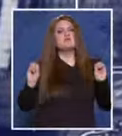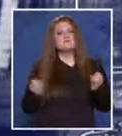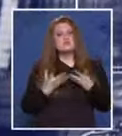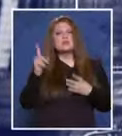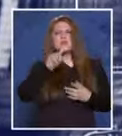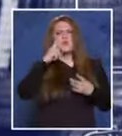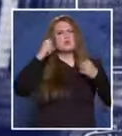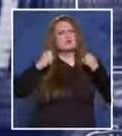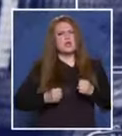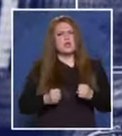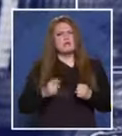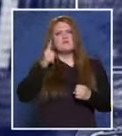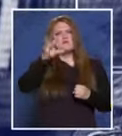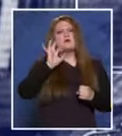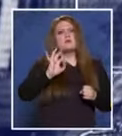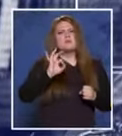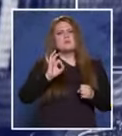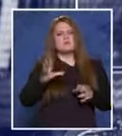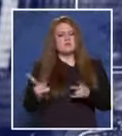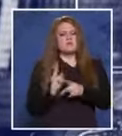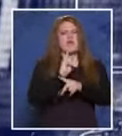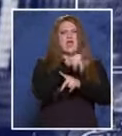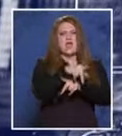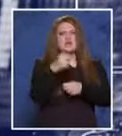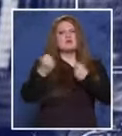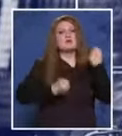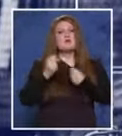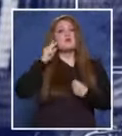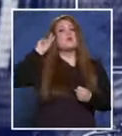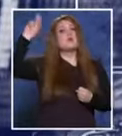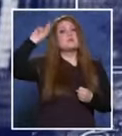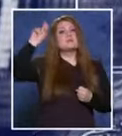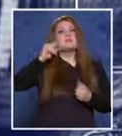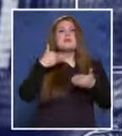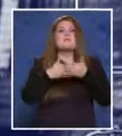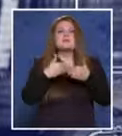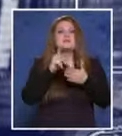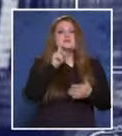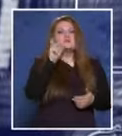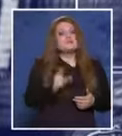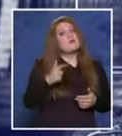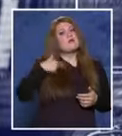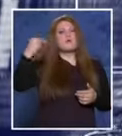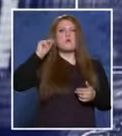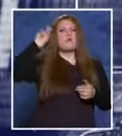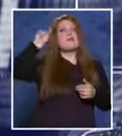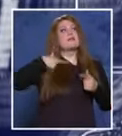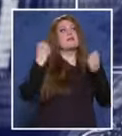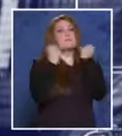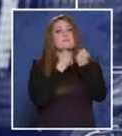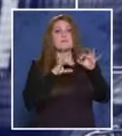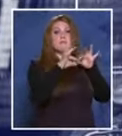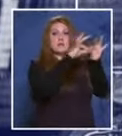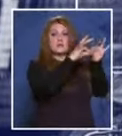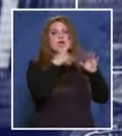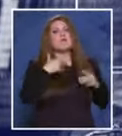неочаквано ви натоварят в полицейския автомобил, звъннете поне на един близък, за да предупредите къде ви карат. Ако имате